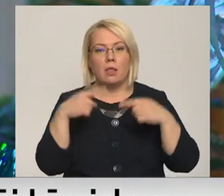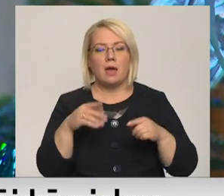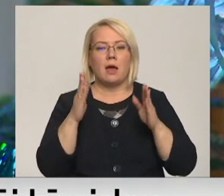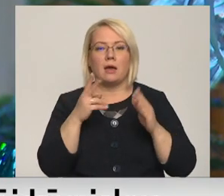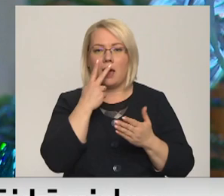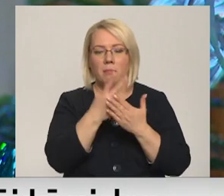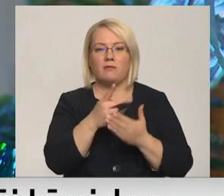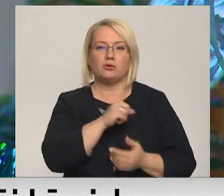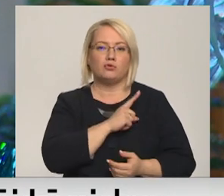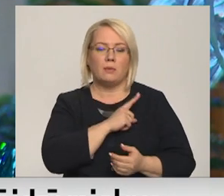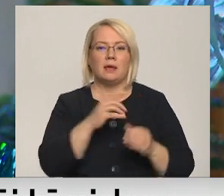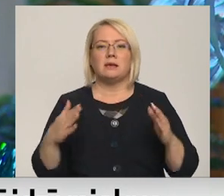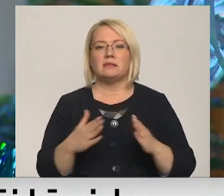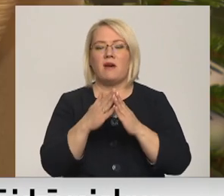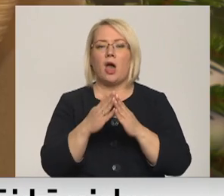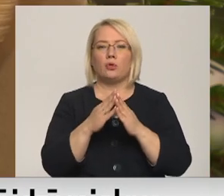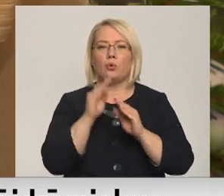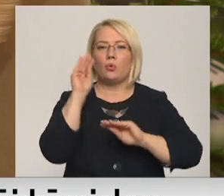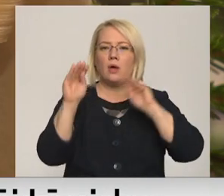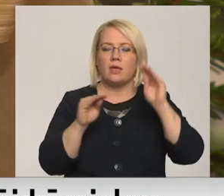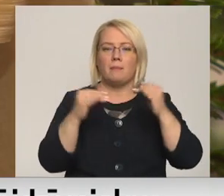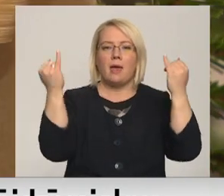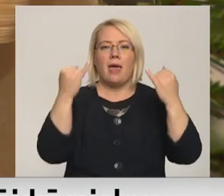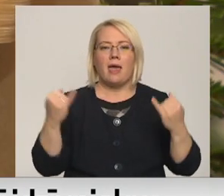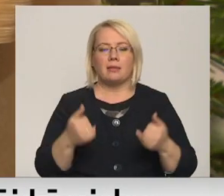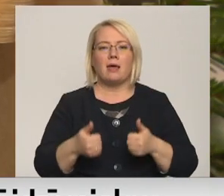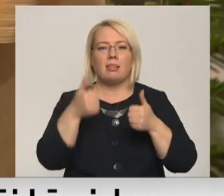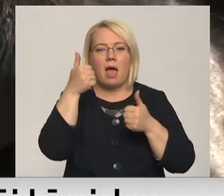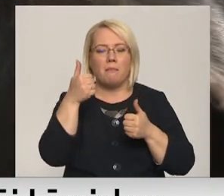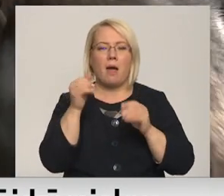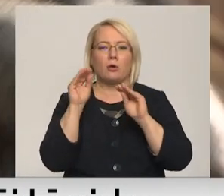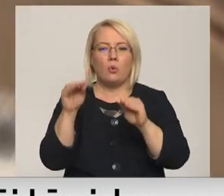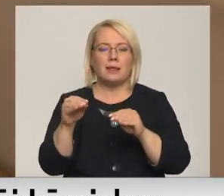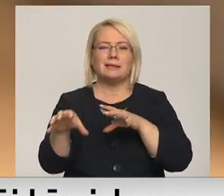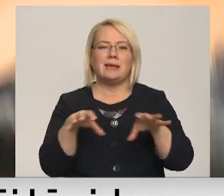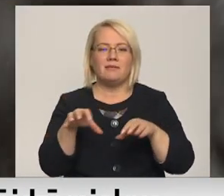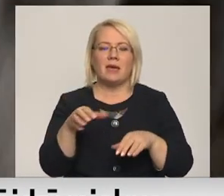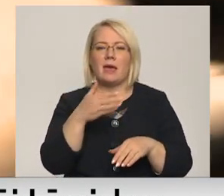uzmanību arī svētku rotājumiem egli, labāk novietot dzīvniekiem nepieējamā vietā.